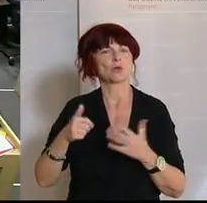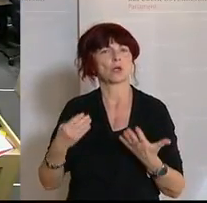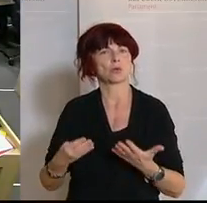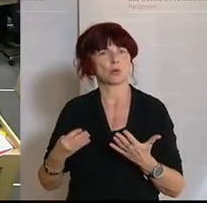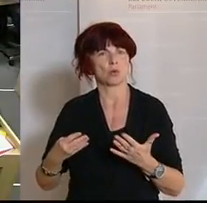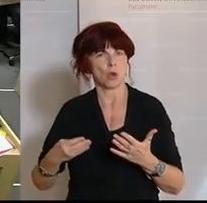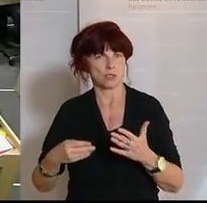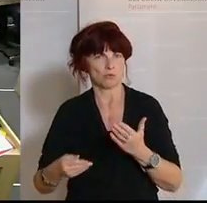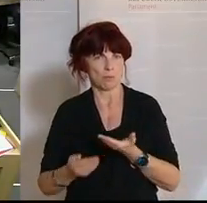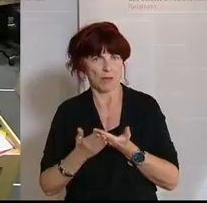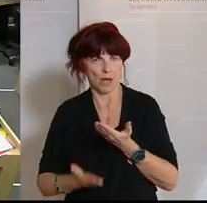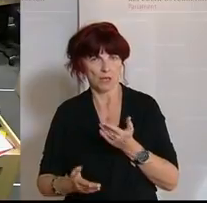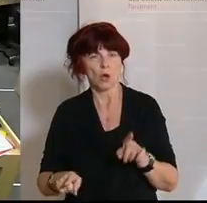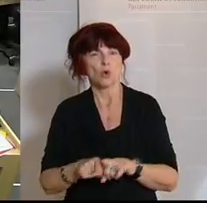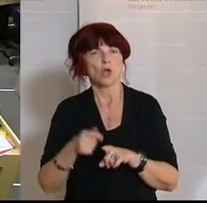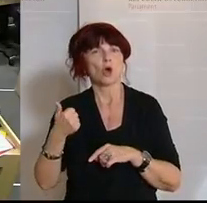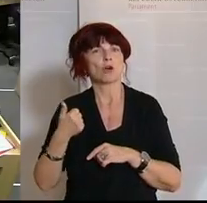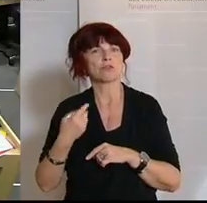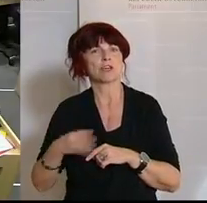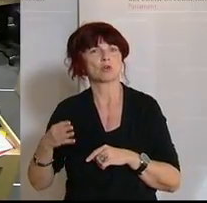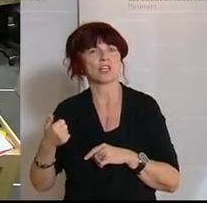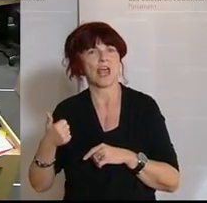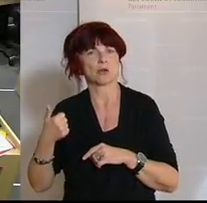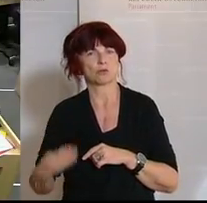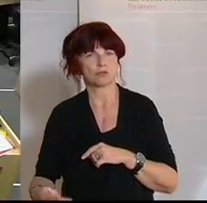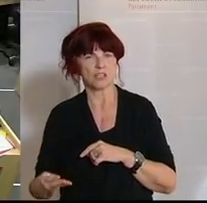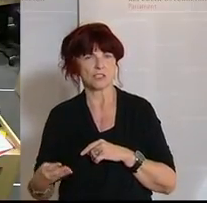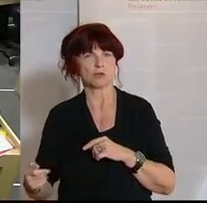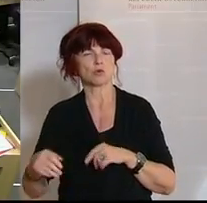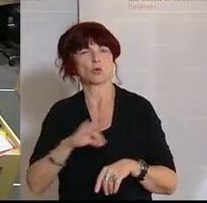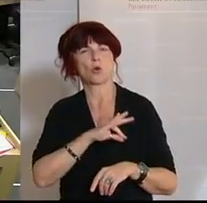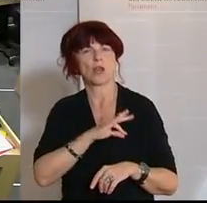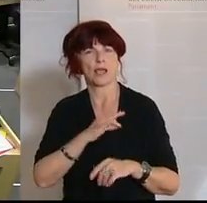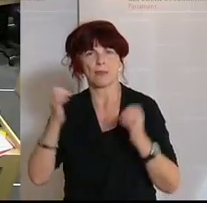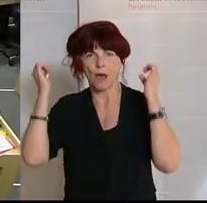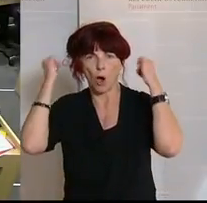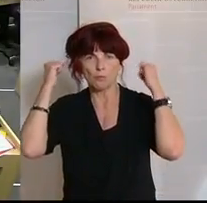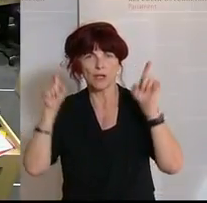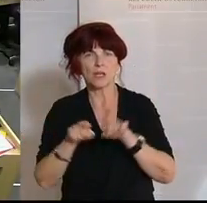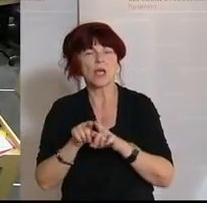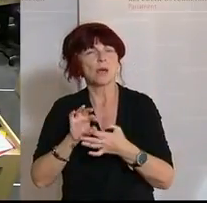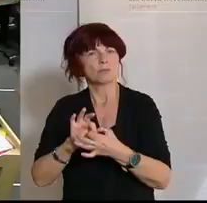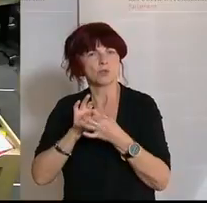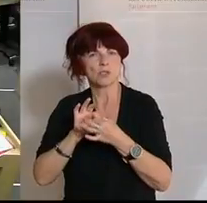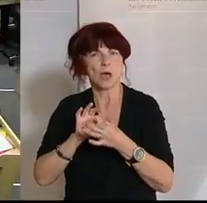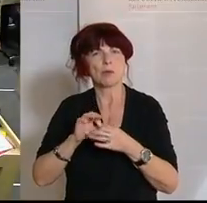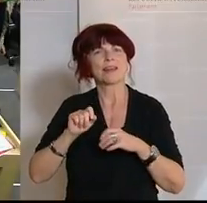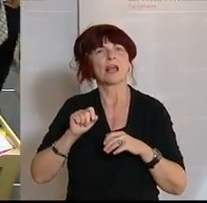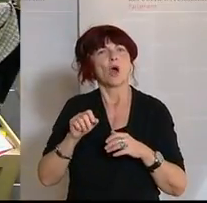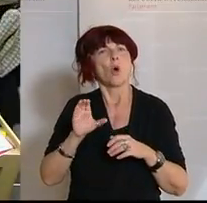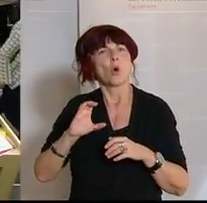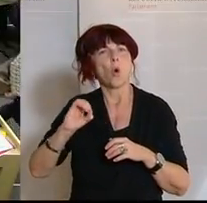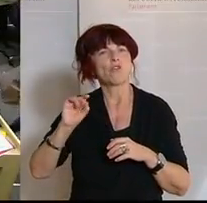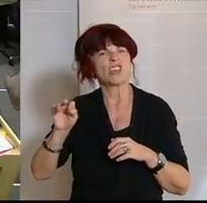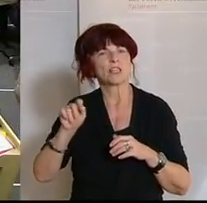Weitere Punkte des Gesetzespakets betreffen Erleichterungen bei Kostenrückerstattungen von stornierten Schulveranstaltungen,